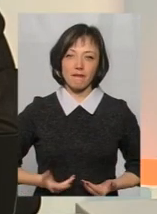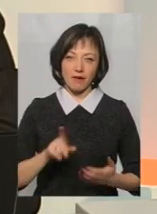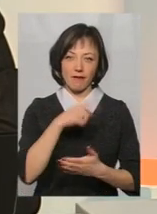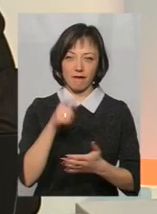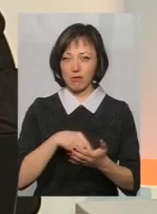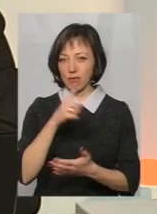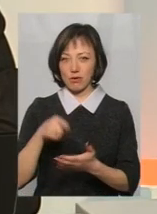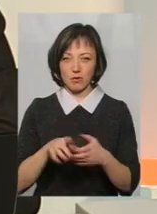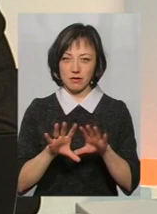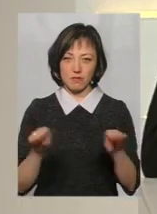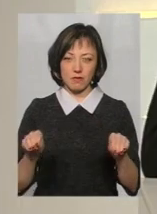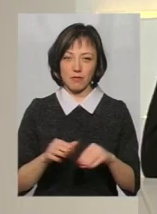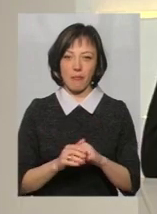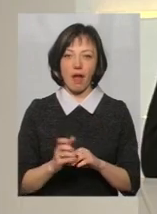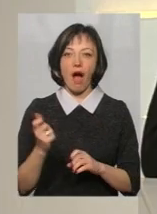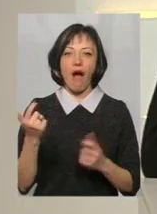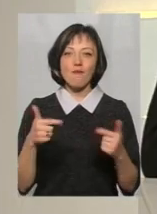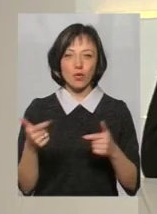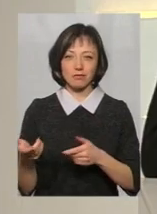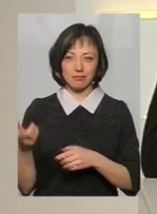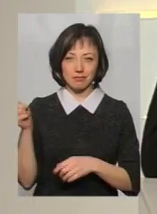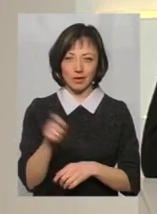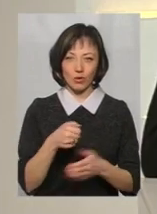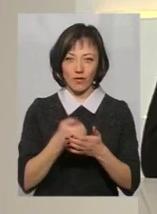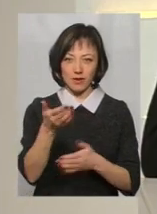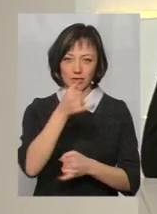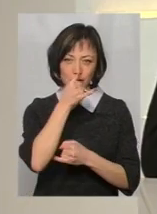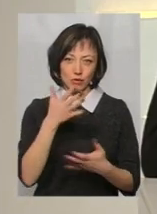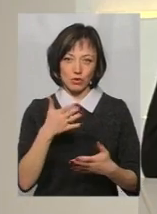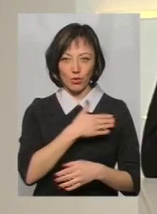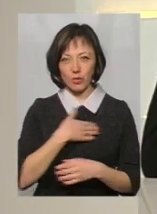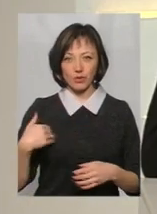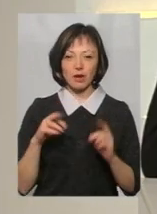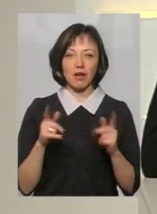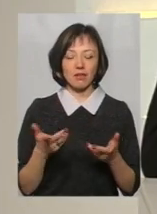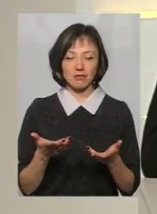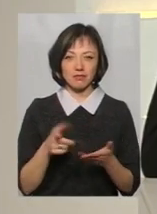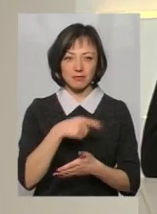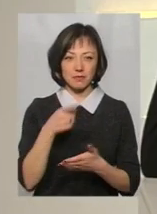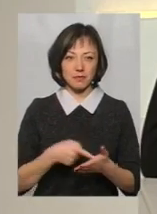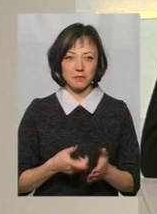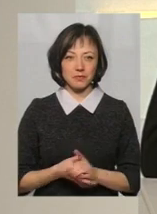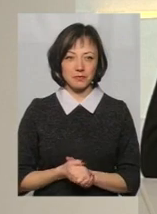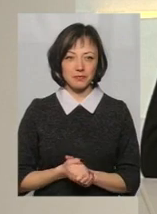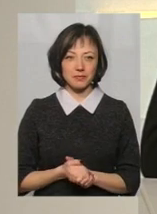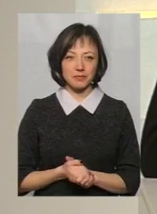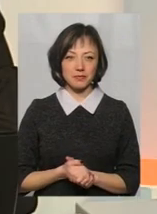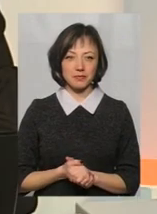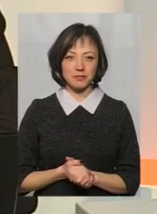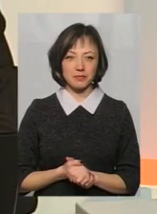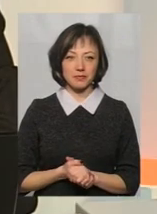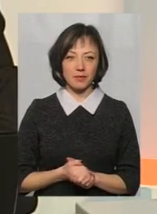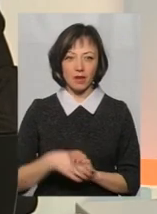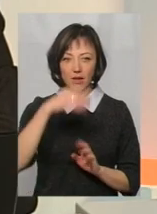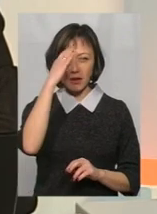семейное. А в гості приїхати вони не хочуть? Чи не можуть? Чи це дуже, ну, це... Ну, батьки